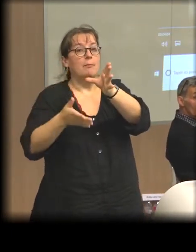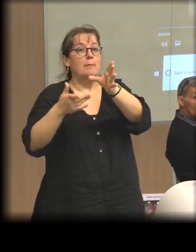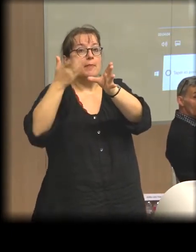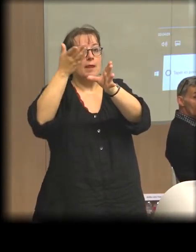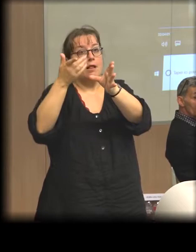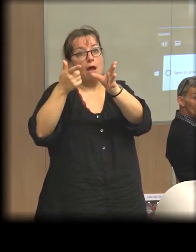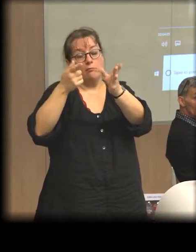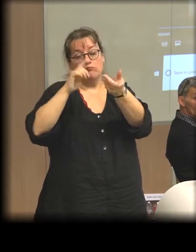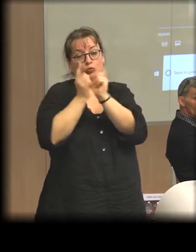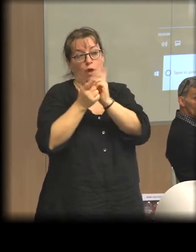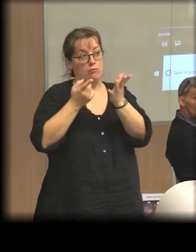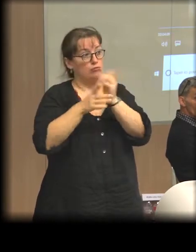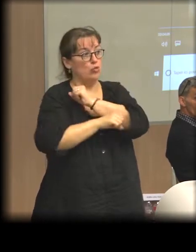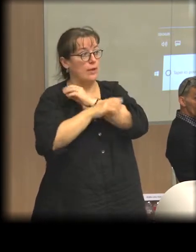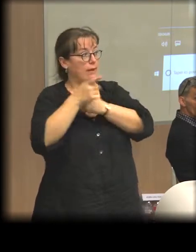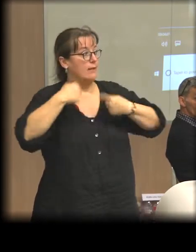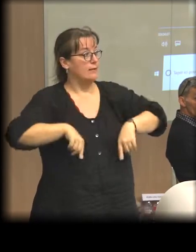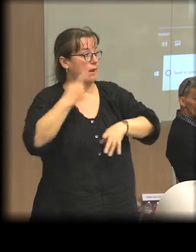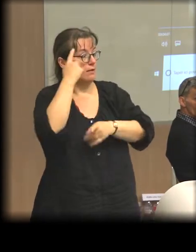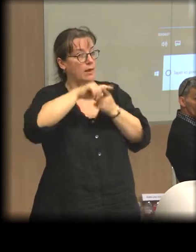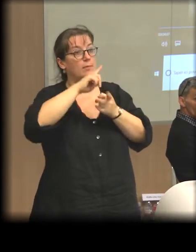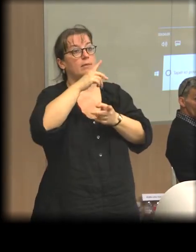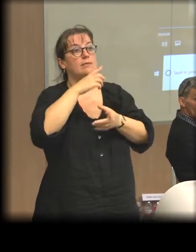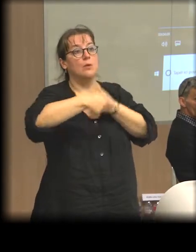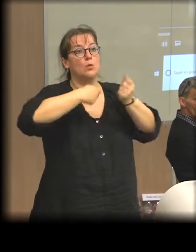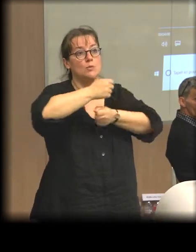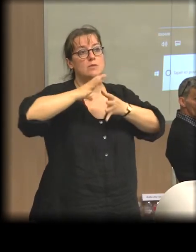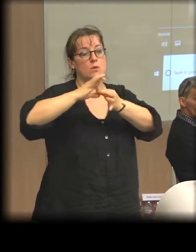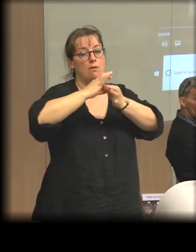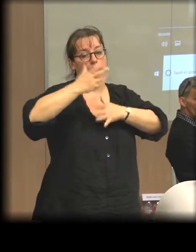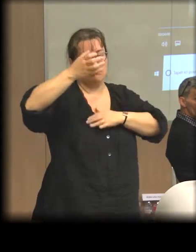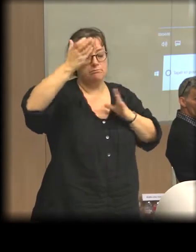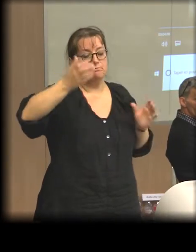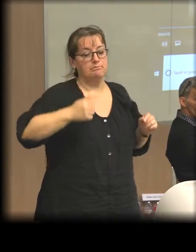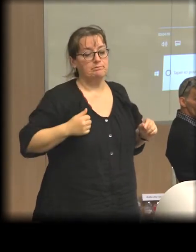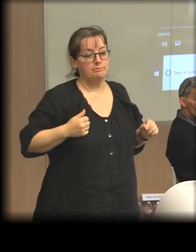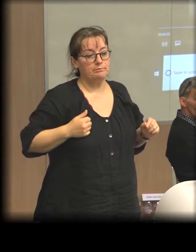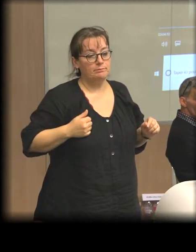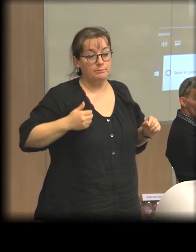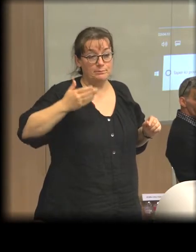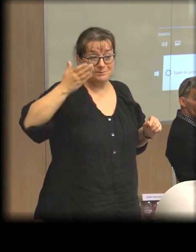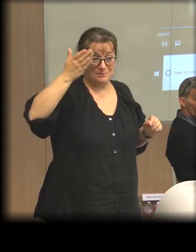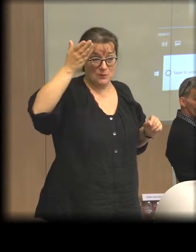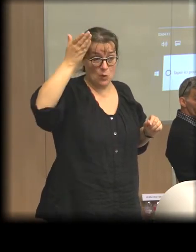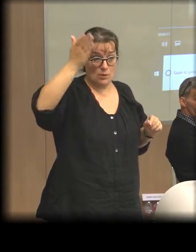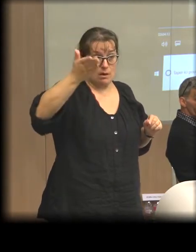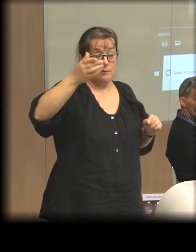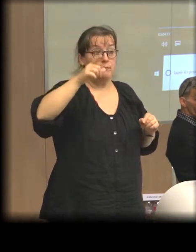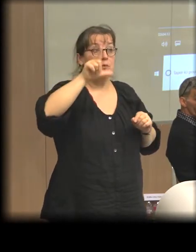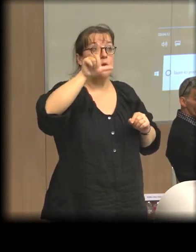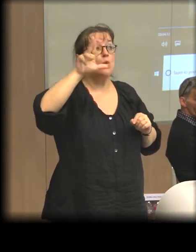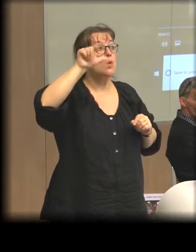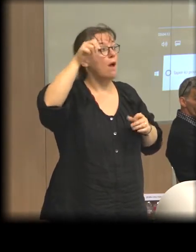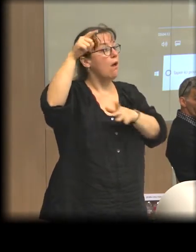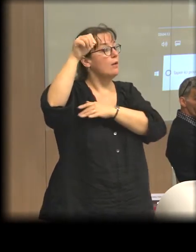secrétaire d'État à'économie solidaire. Mais ce secrétaire d'État à l'économie solidaire, il va être très attentif